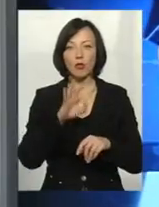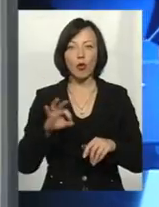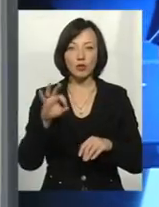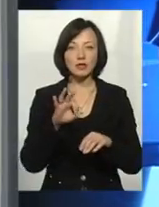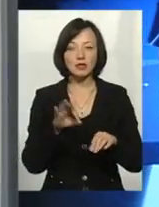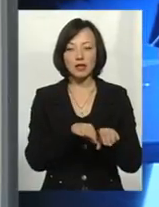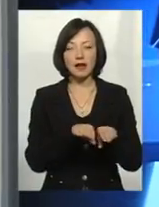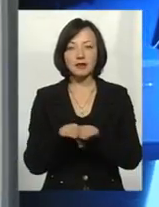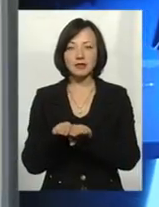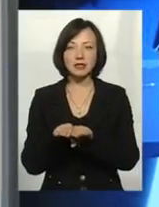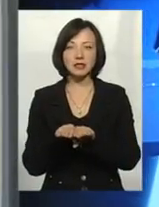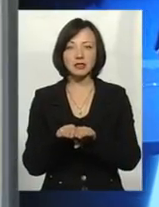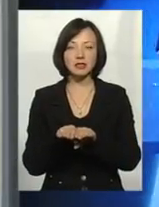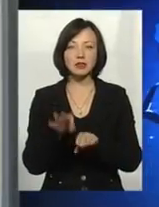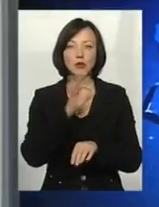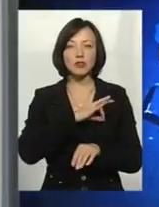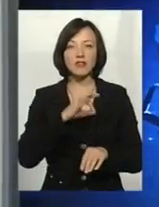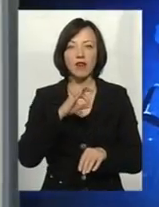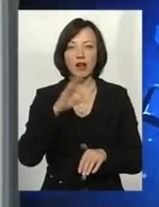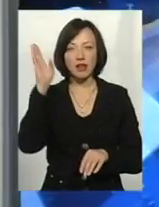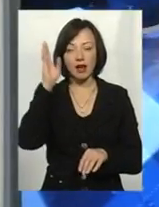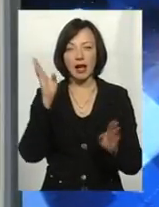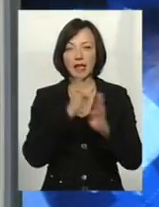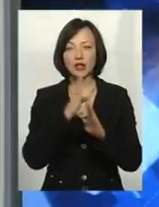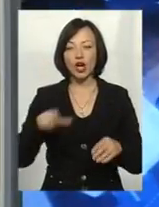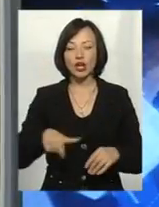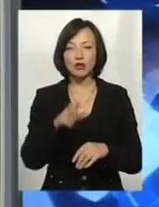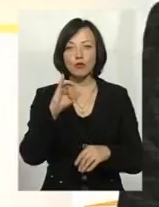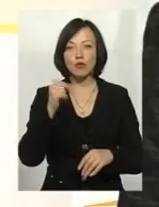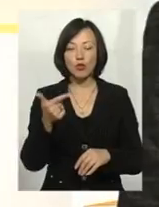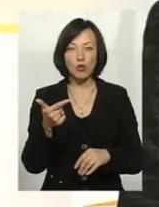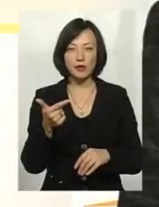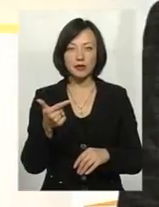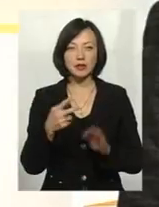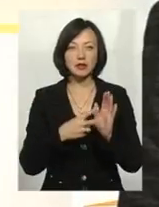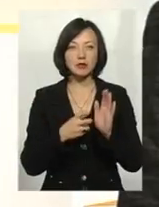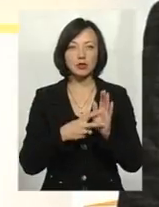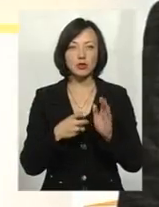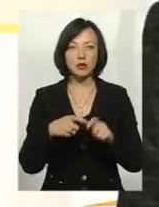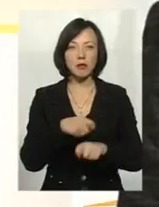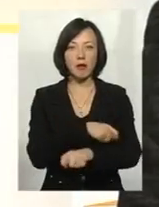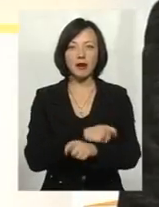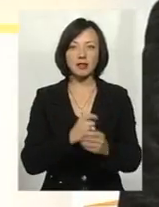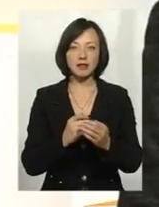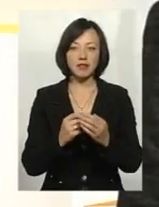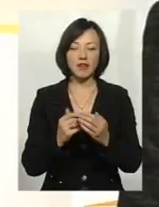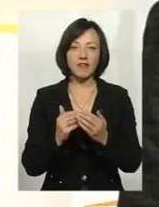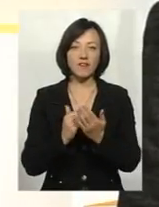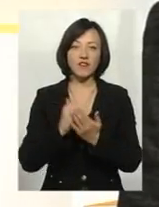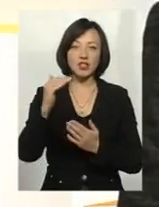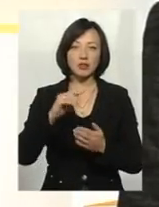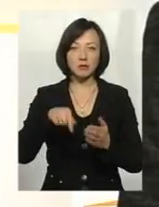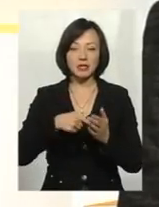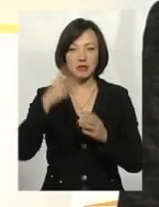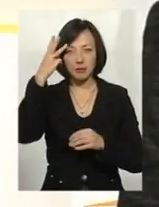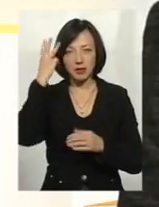споживання кисню в нашій ріці Південний бух 700 метрів вище міста Хмельницького, який